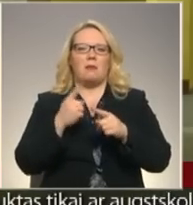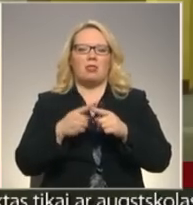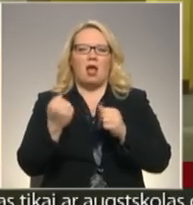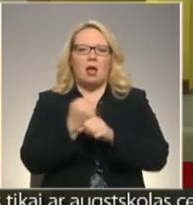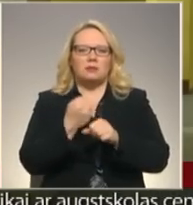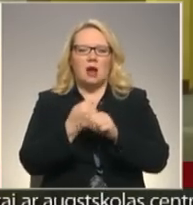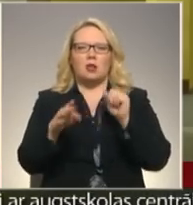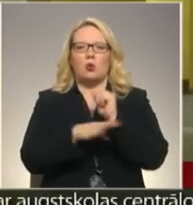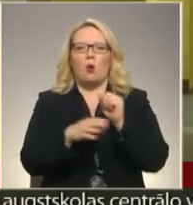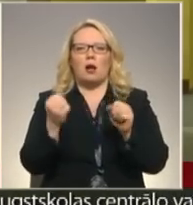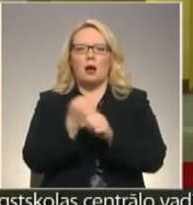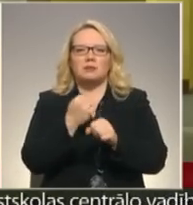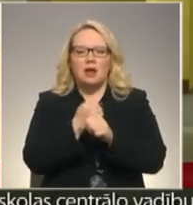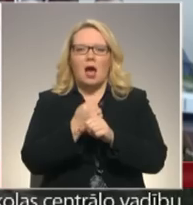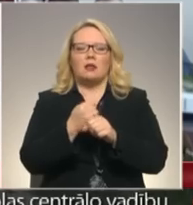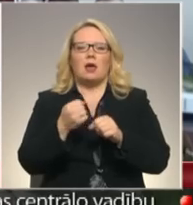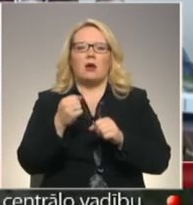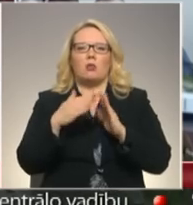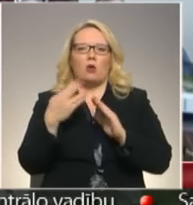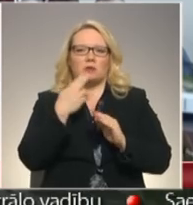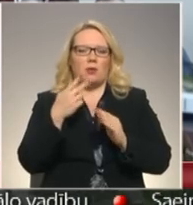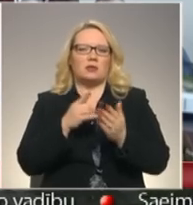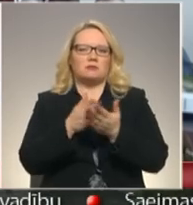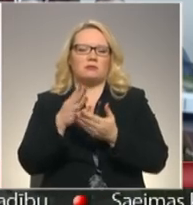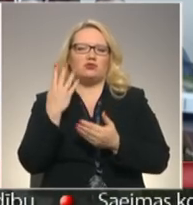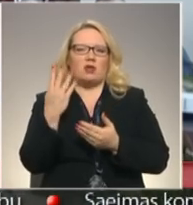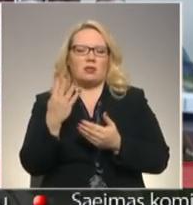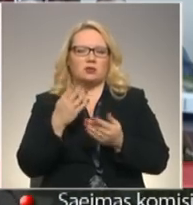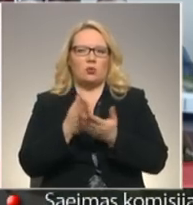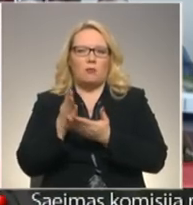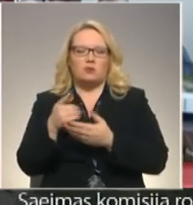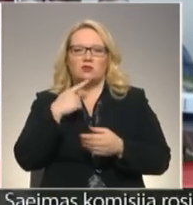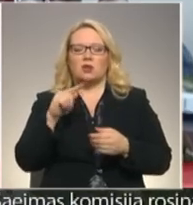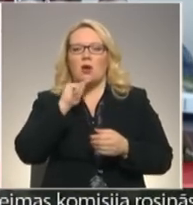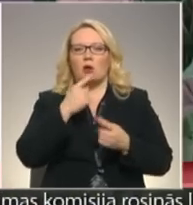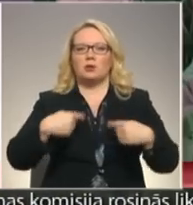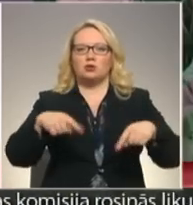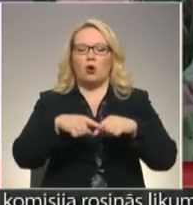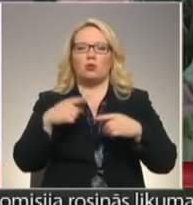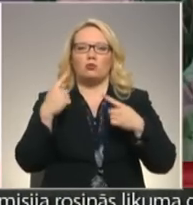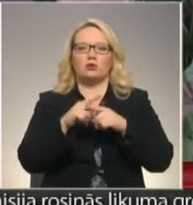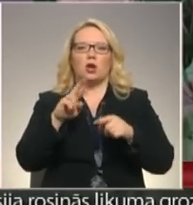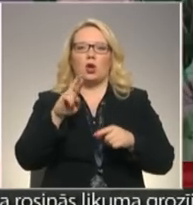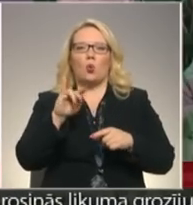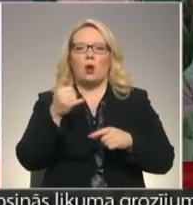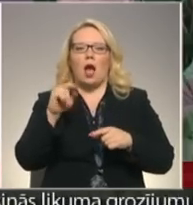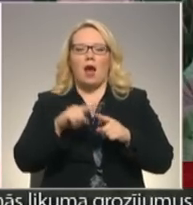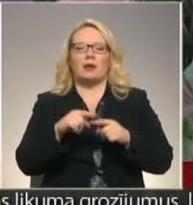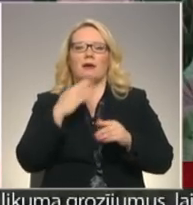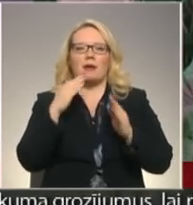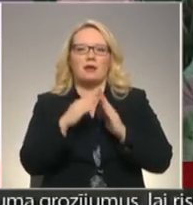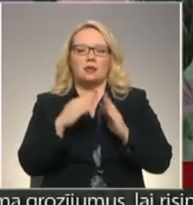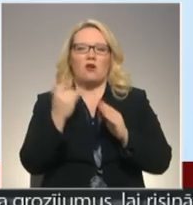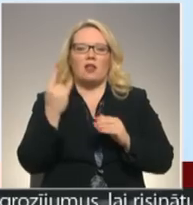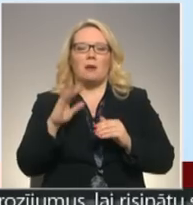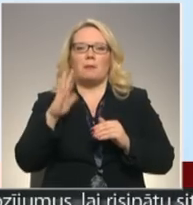ražošana. Tas ir četras varbūt tās attīstītākas. Semināri par Latgales speciālo ekonomisko zonu šomēnes būs vēl drugājos Rezekne un Viļānos, bet jau